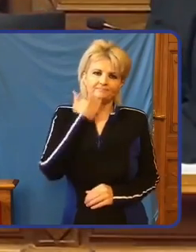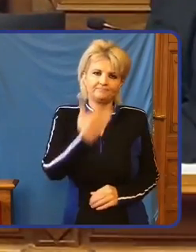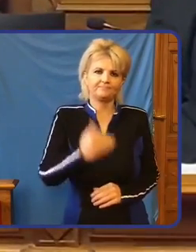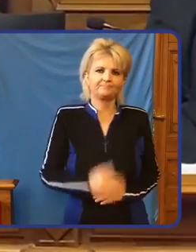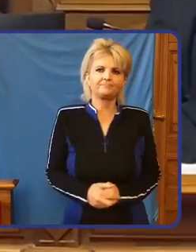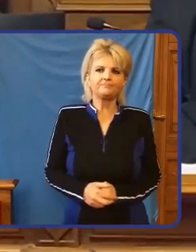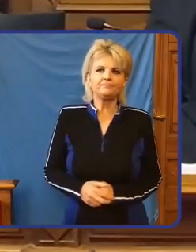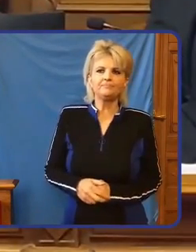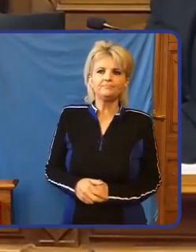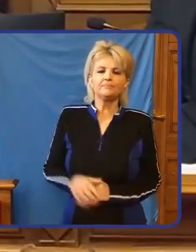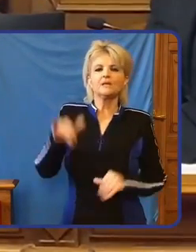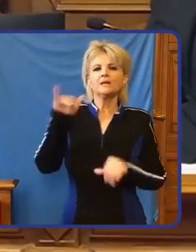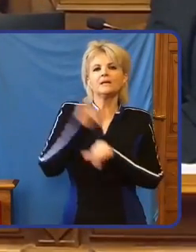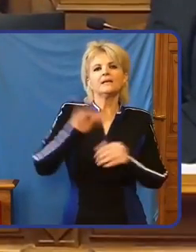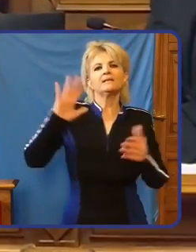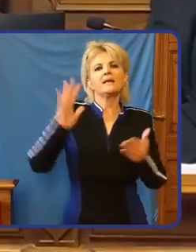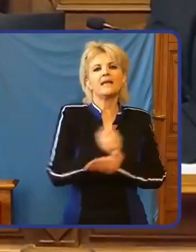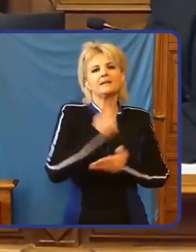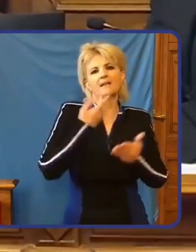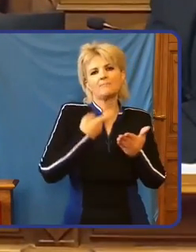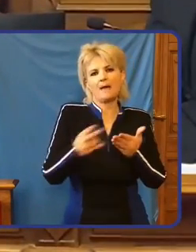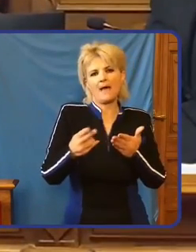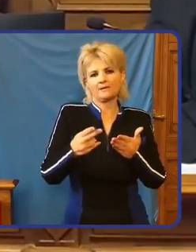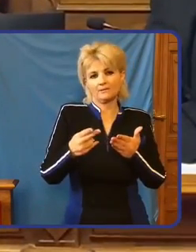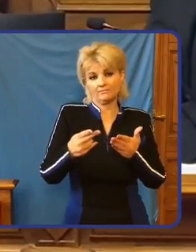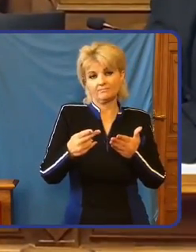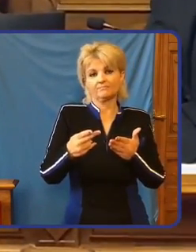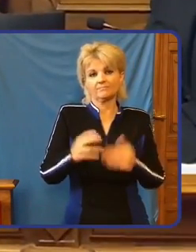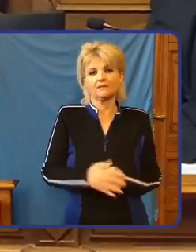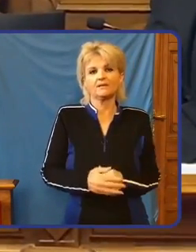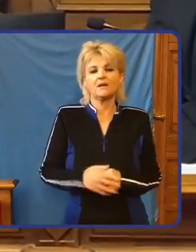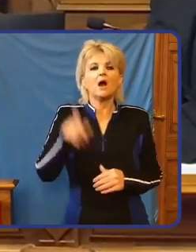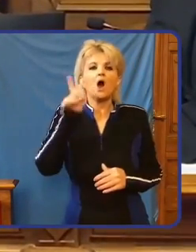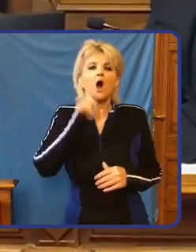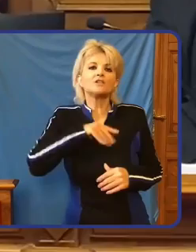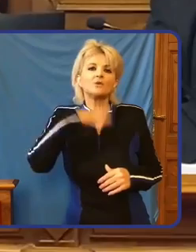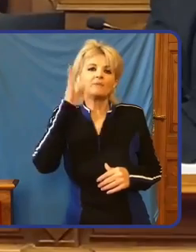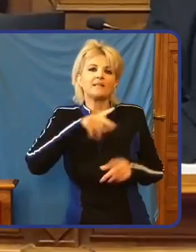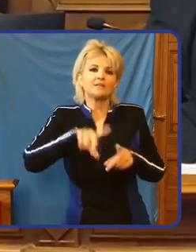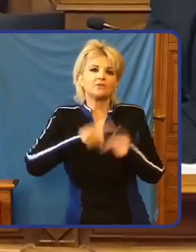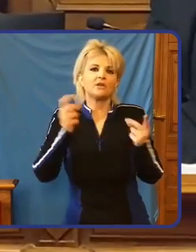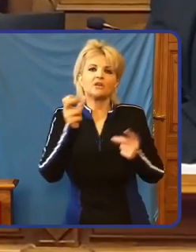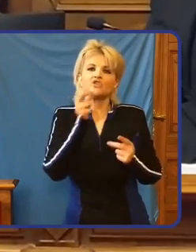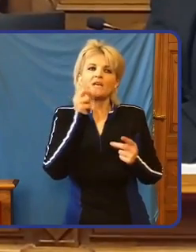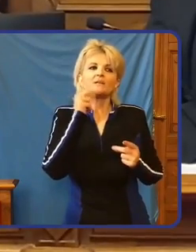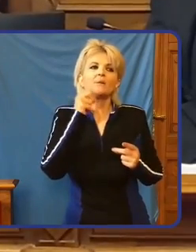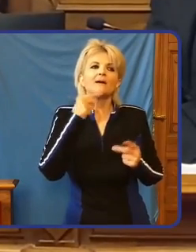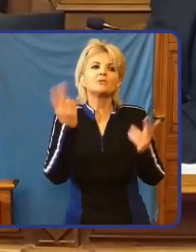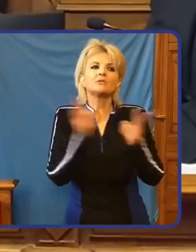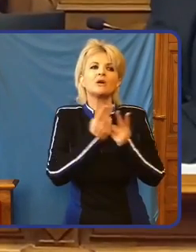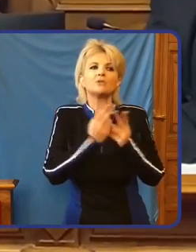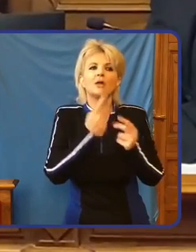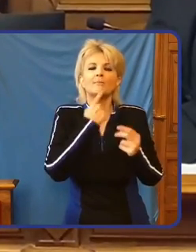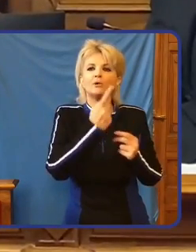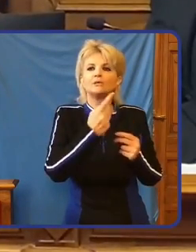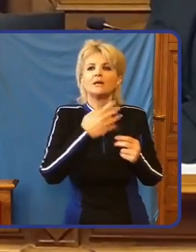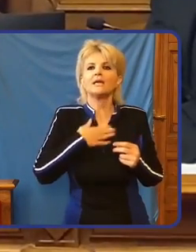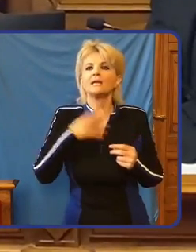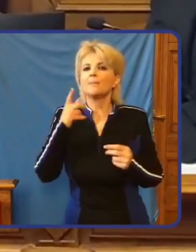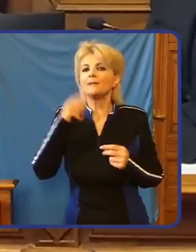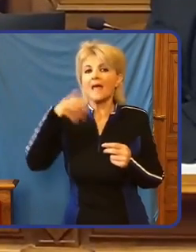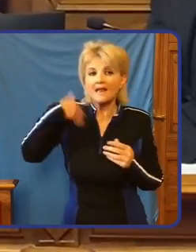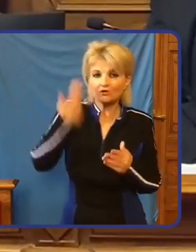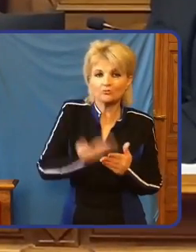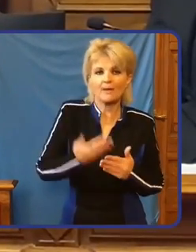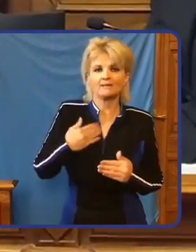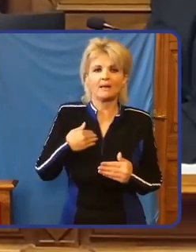Éppen a héten nyertem meg egy perc, képzelje el, amikor a hazug Fideszes sajtó Cseri Tamáshoz hasonlóan azt állította, hogy én mit ismertem